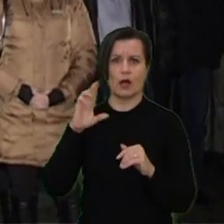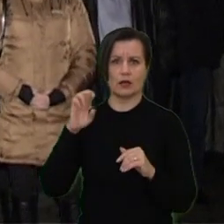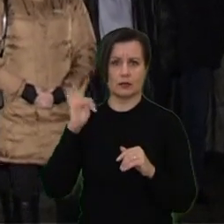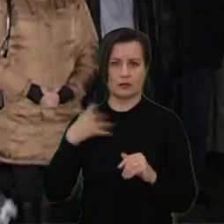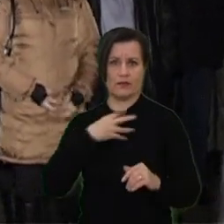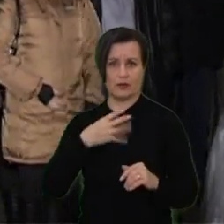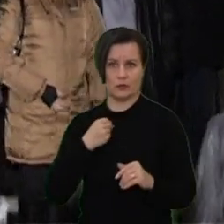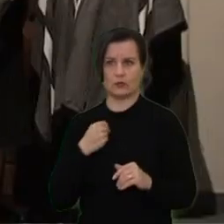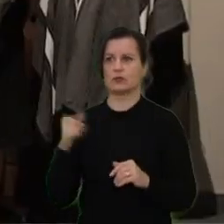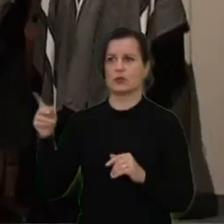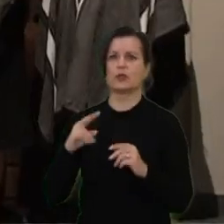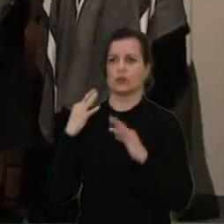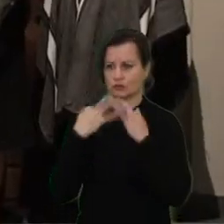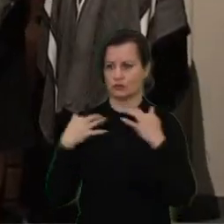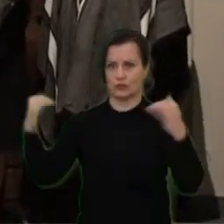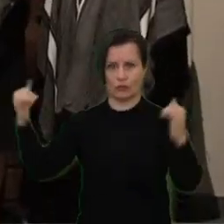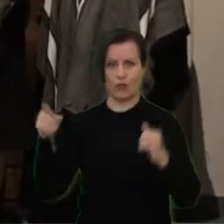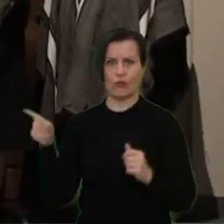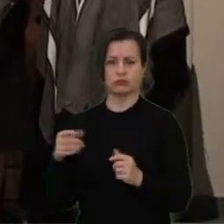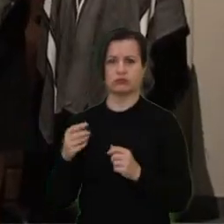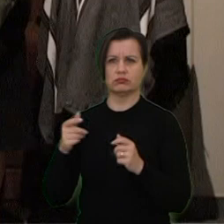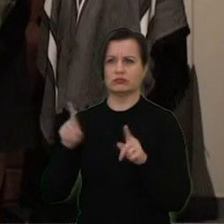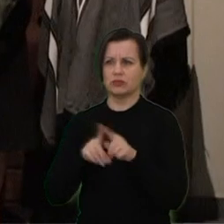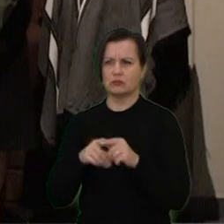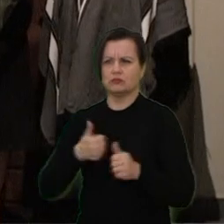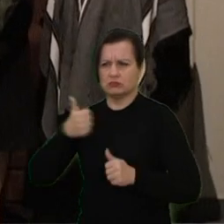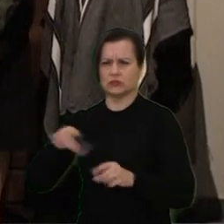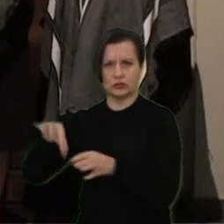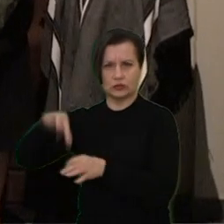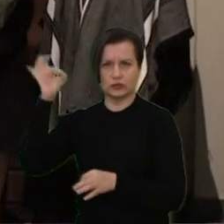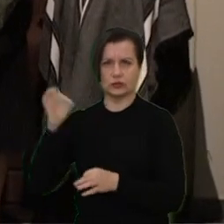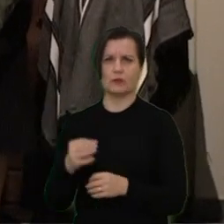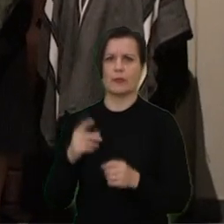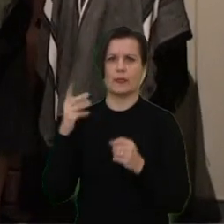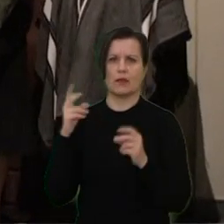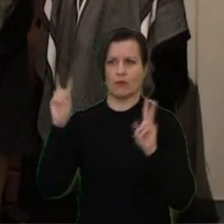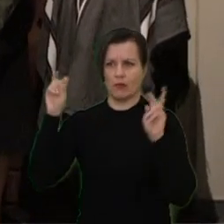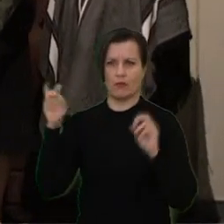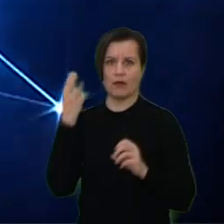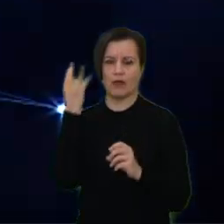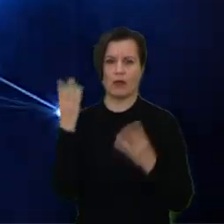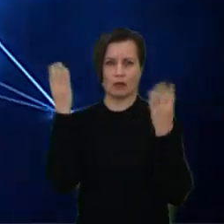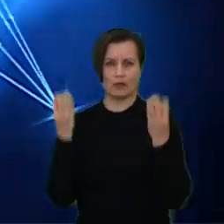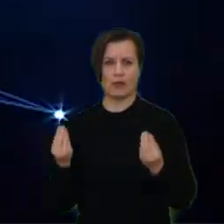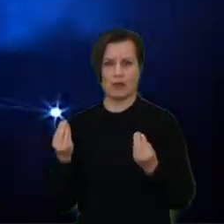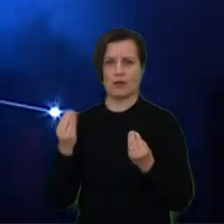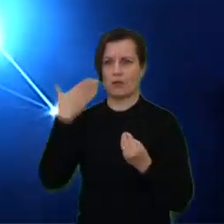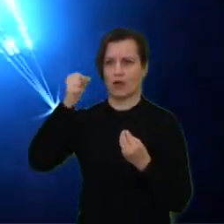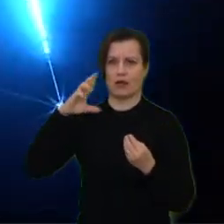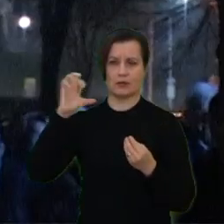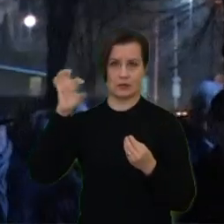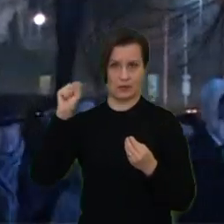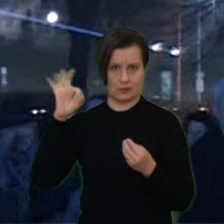žiūrovų simpatijas pelniusi instalaciją keturios dienos marse, kurie įminėjo, kad stiklas žavė savo plastiką ir